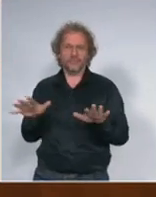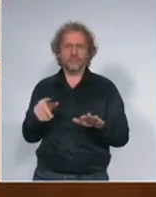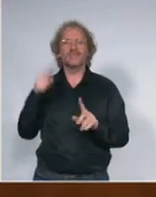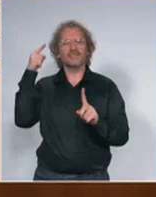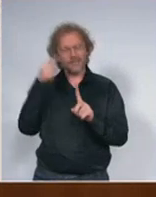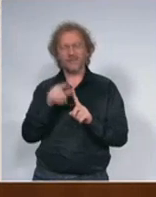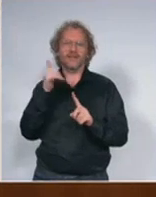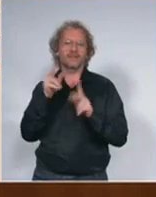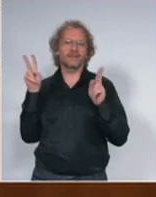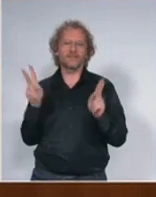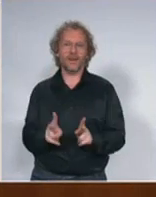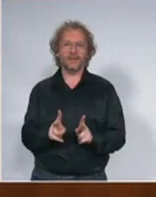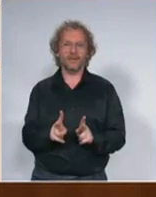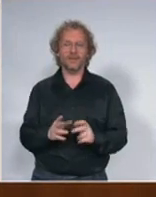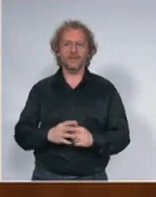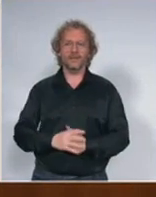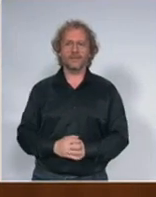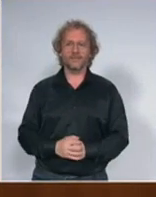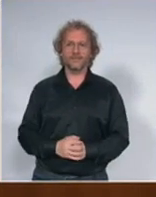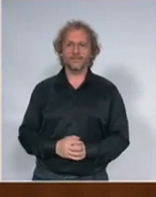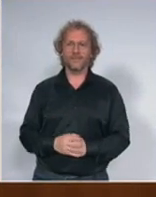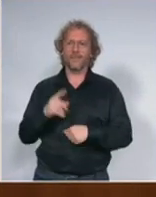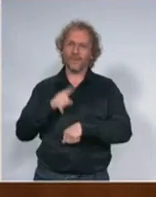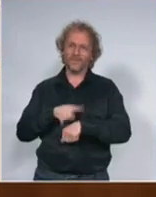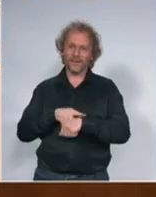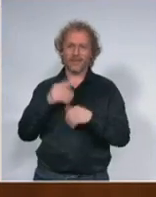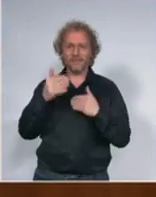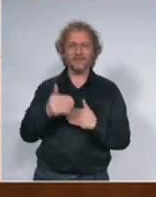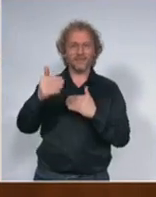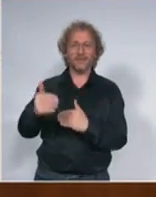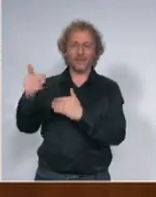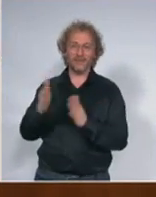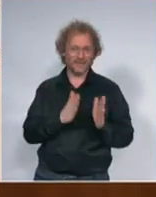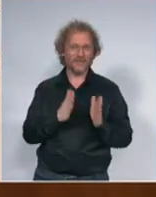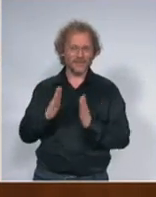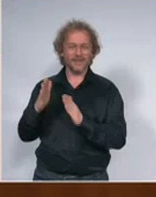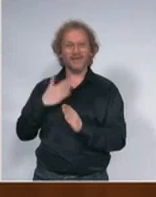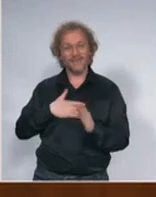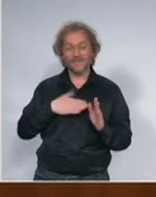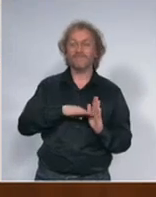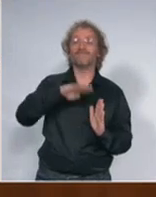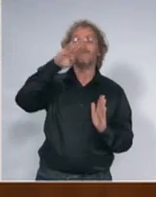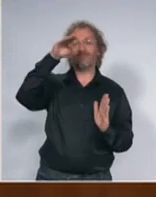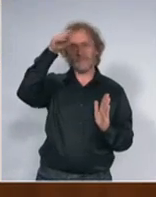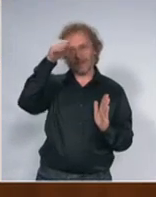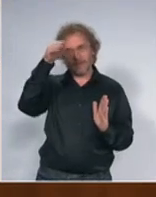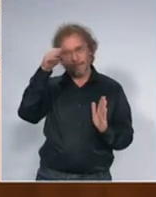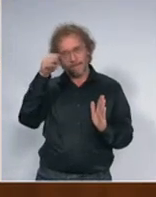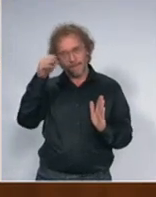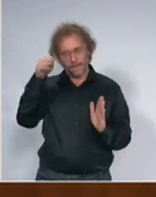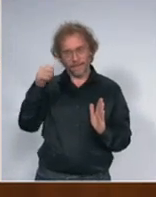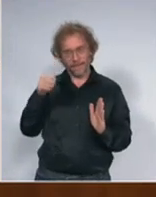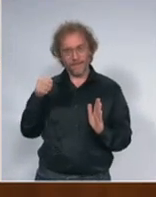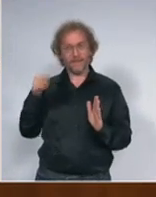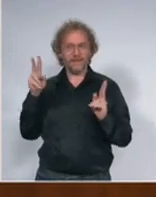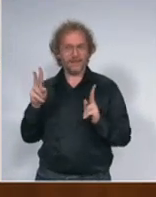vremenski okvir trudimo se da spljoštimo onu krivu i da umjesto ti šest do osam nedelja imamo